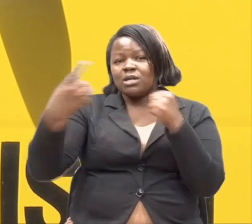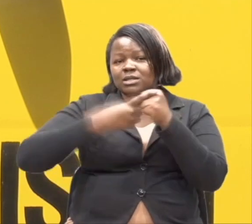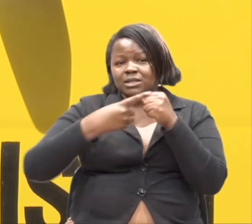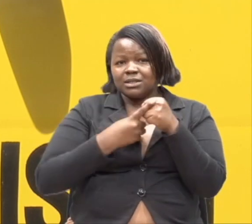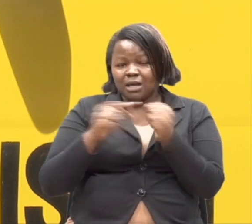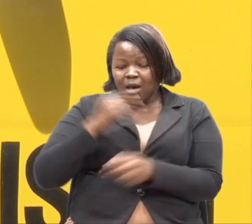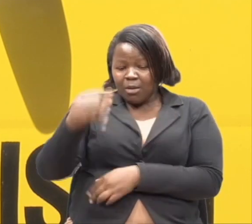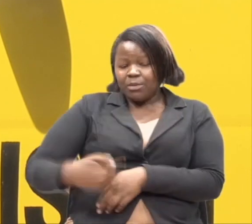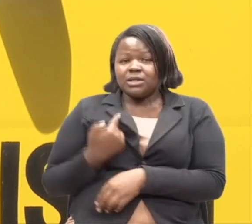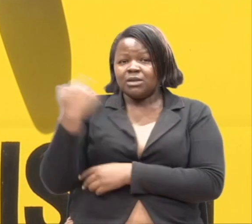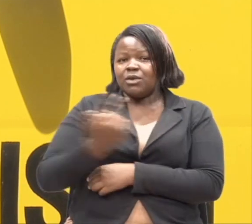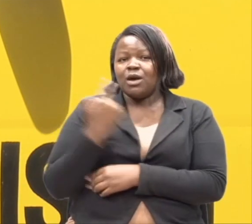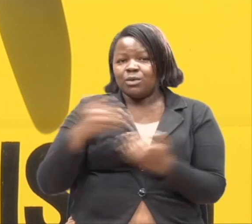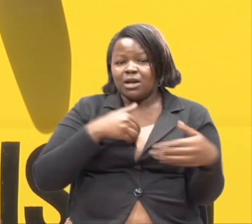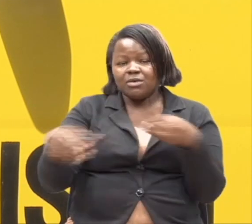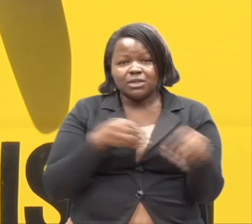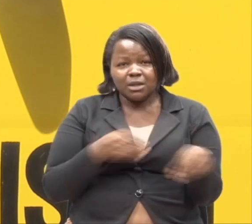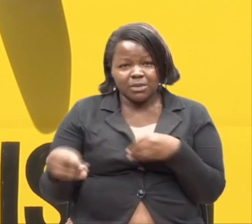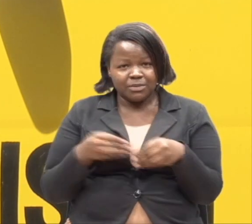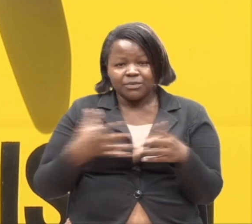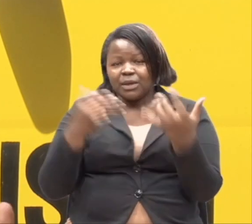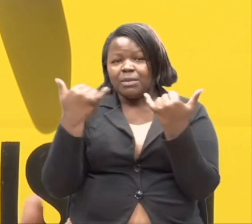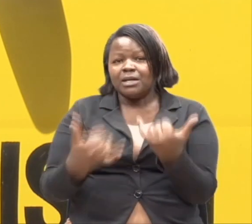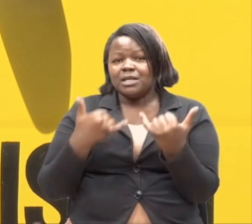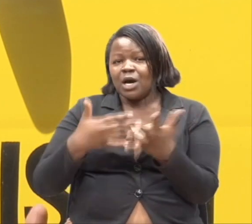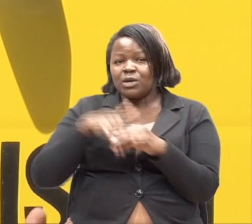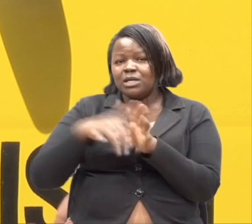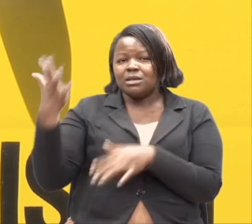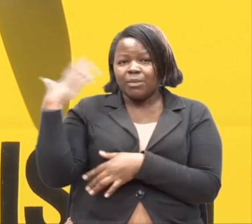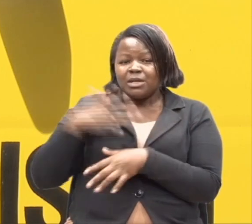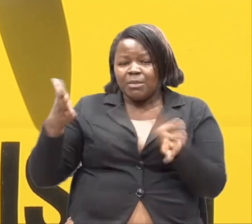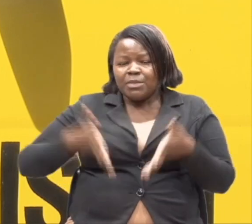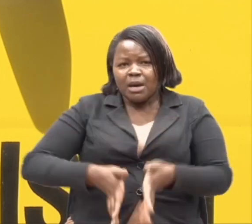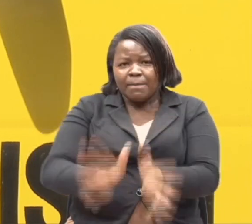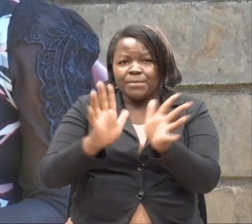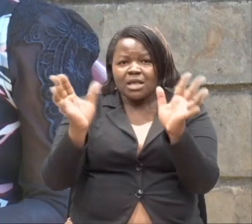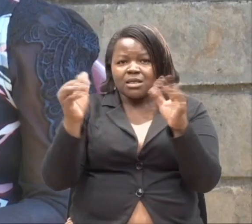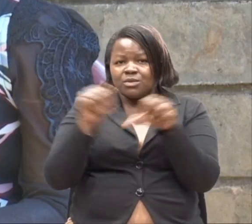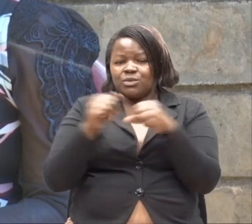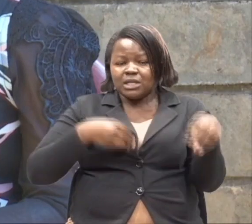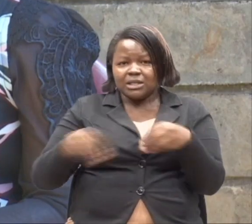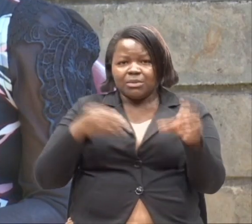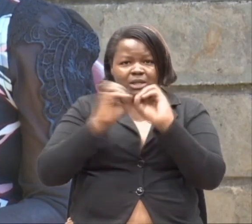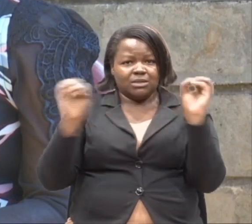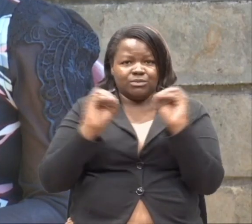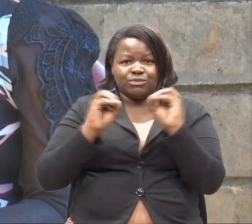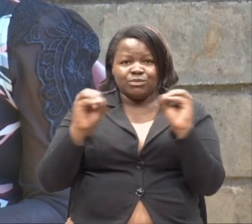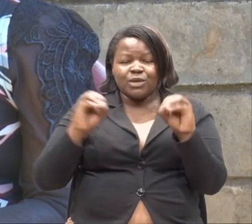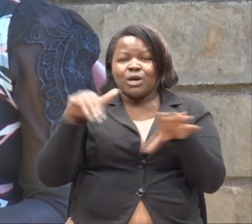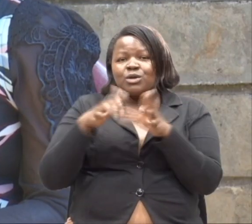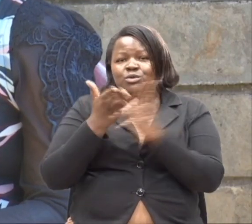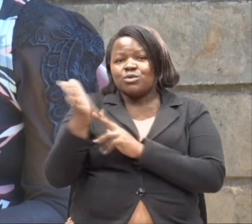Mimi pekeake ndiyo nilipatwa na ulemavu huu. Hapo kidogo, siku zaliwa nao, kulingana na vile ninasikia